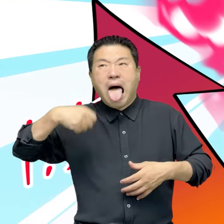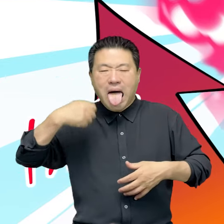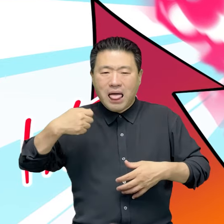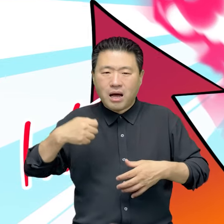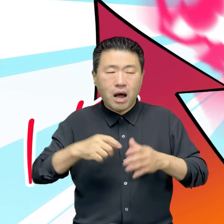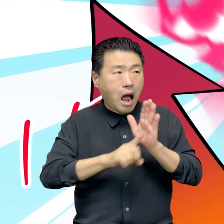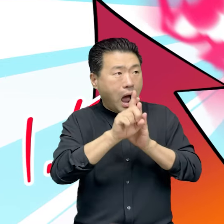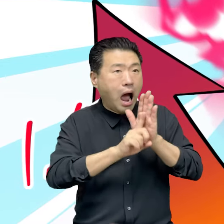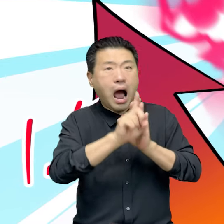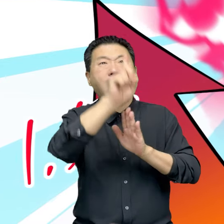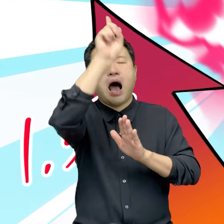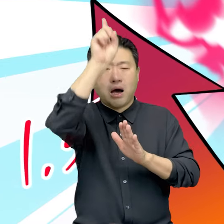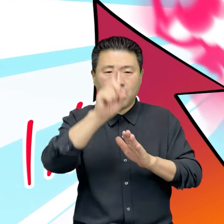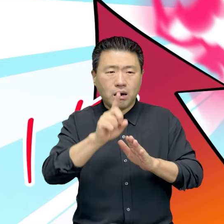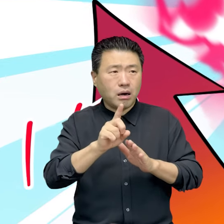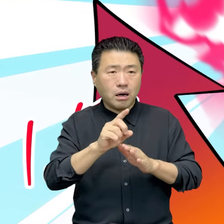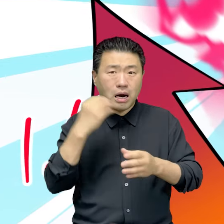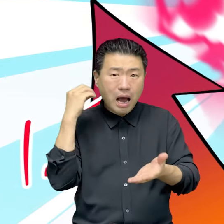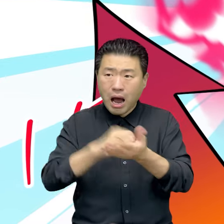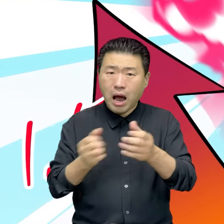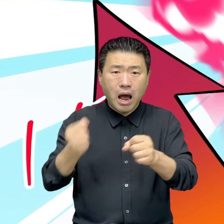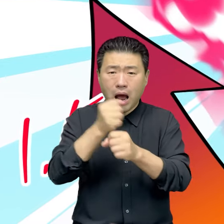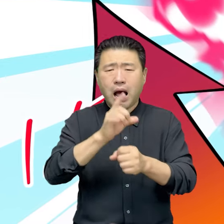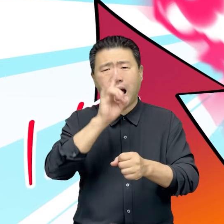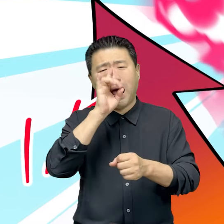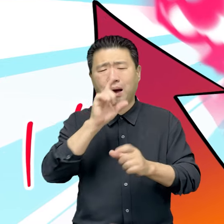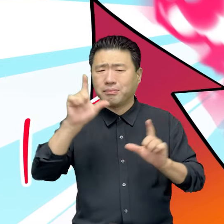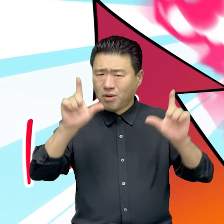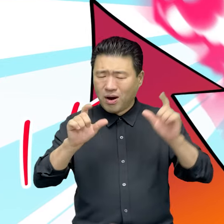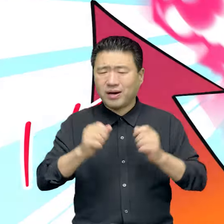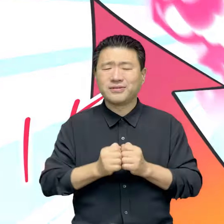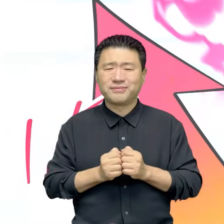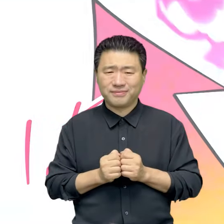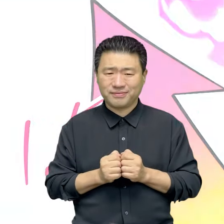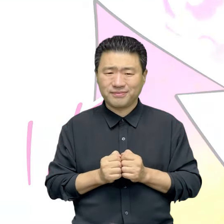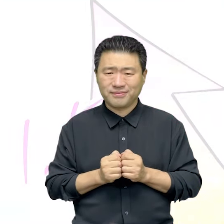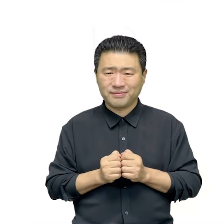파괴는 통제불능이 되고 돌이킬 수 없는 상태가 된다는 거죠.